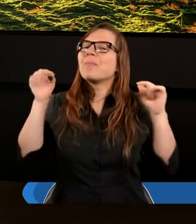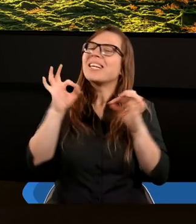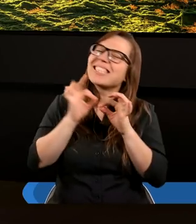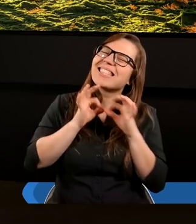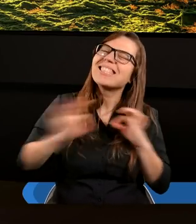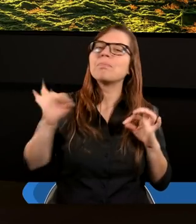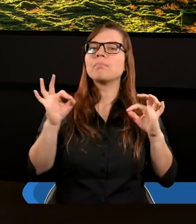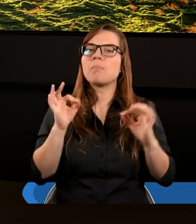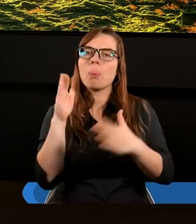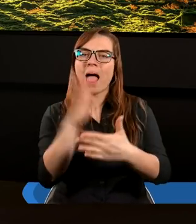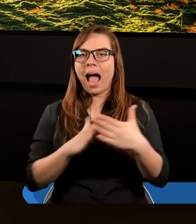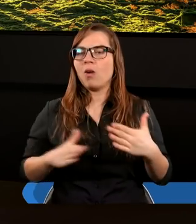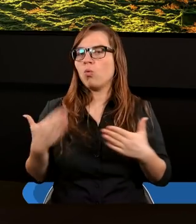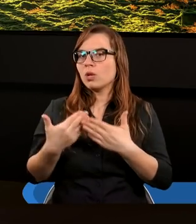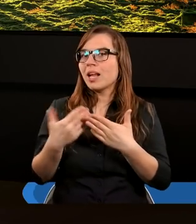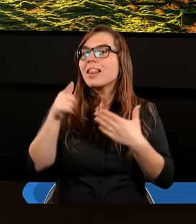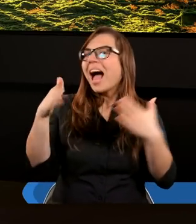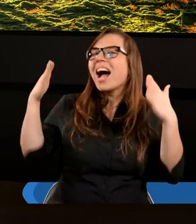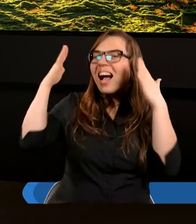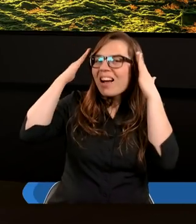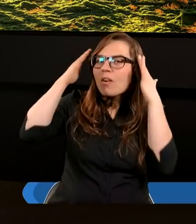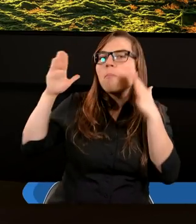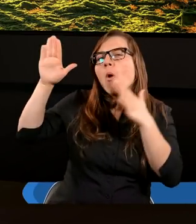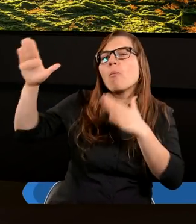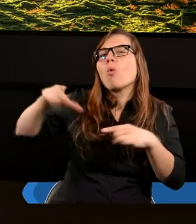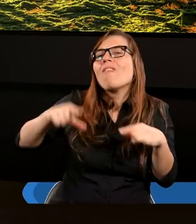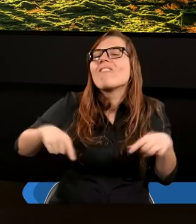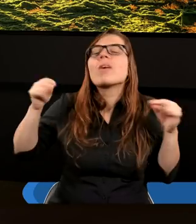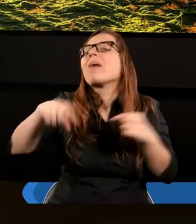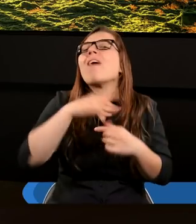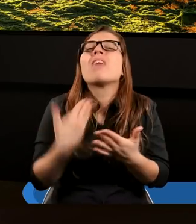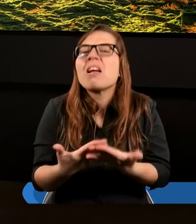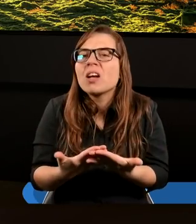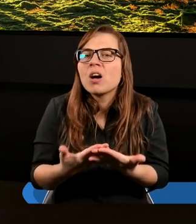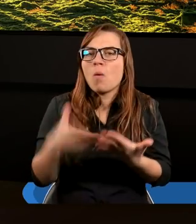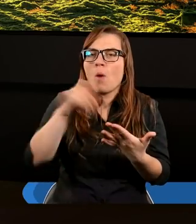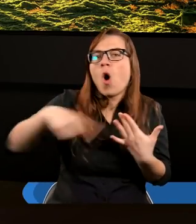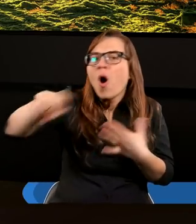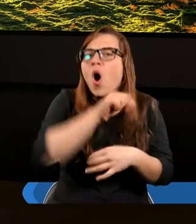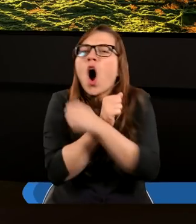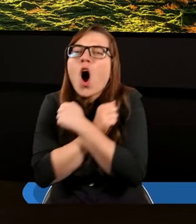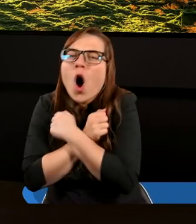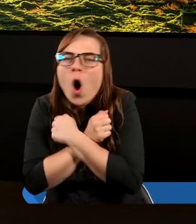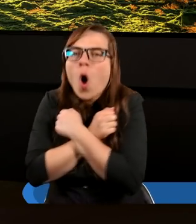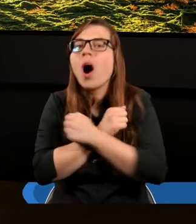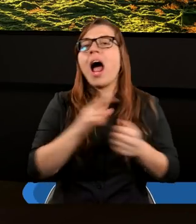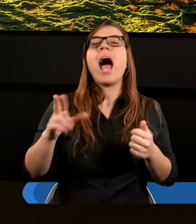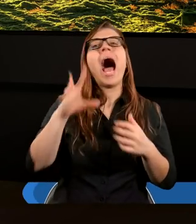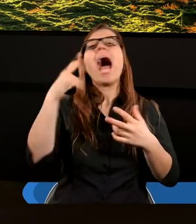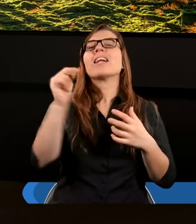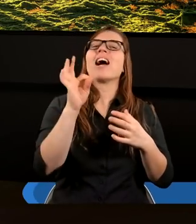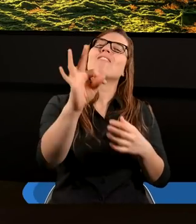sposób ta świadomość, że właśnie dlatego Bóg nas wybrał, bo nas kocha, a nie ze względu na nasze jakieś szczególne cechy,